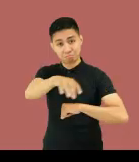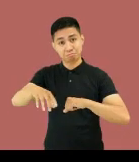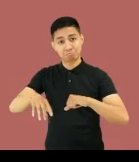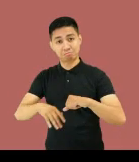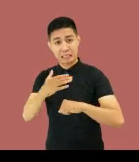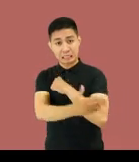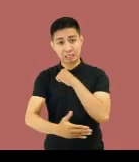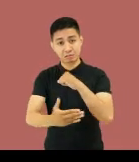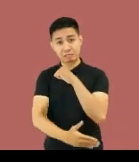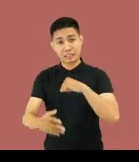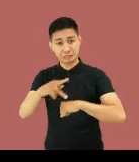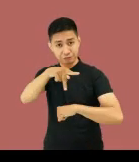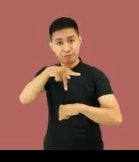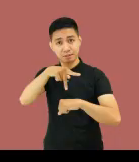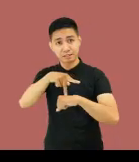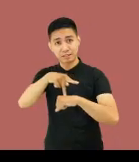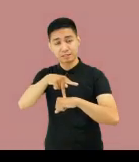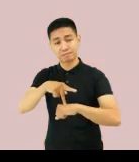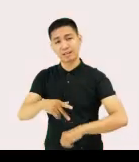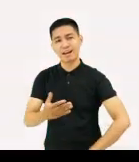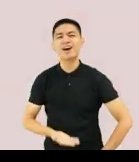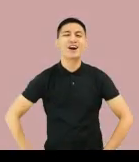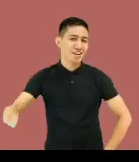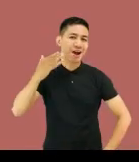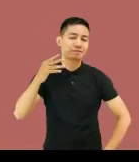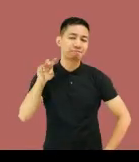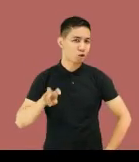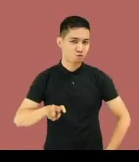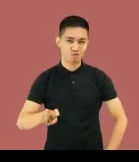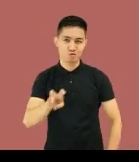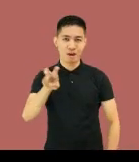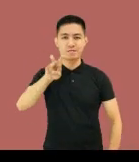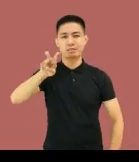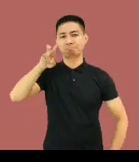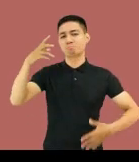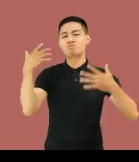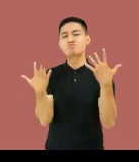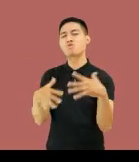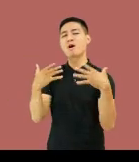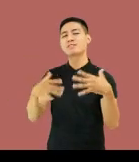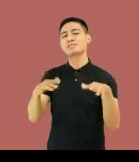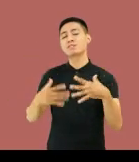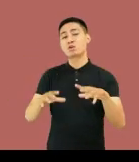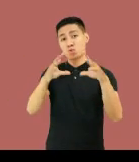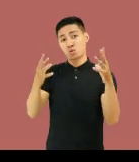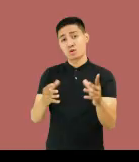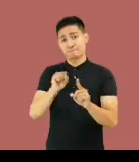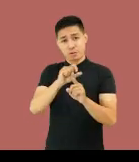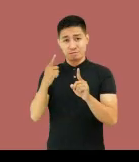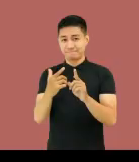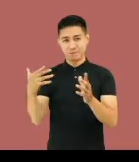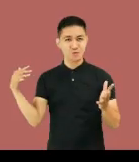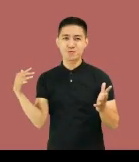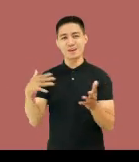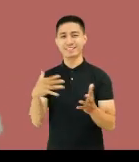na nakapaligid sa Pilipinas. Tara na! Ating pasukin ang maaksyong